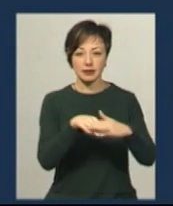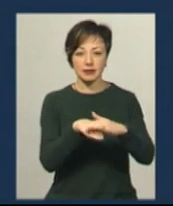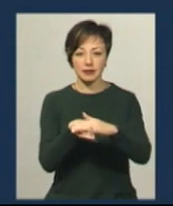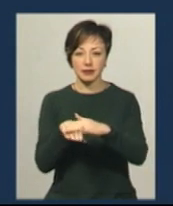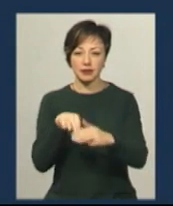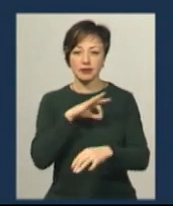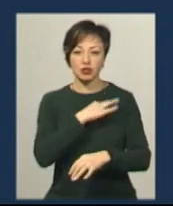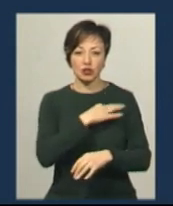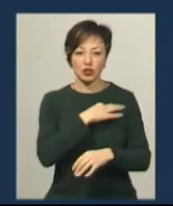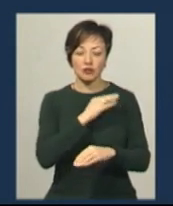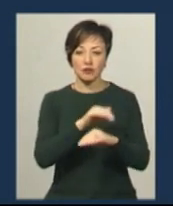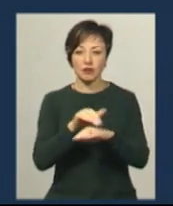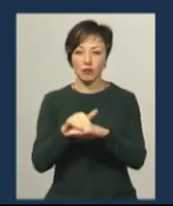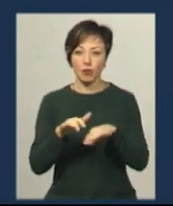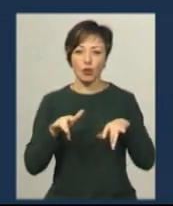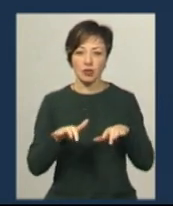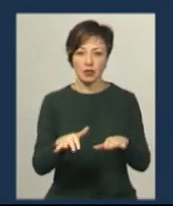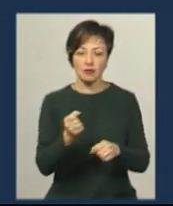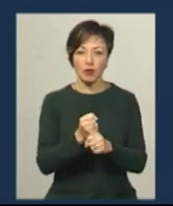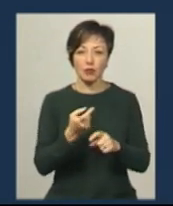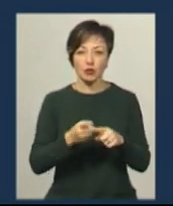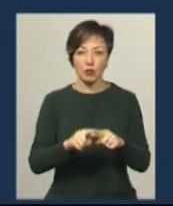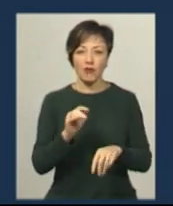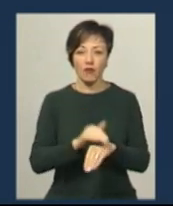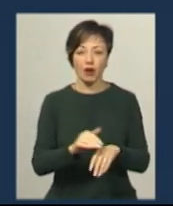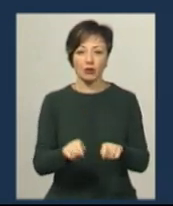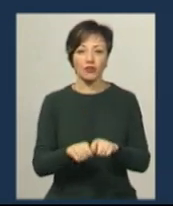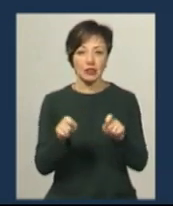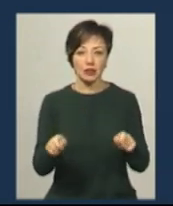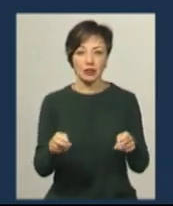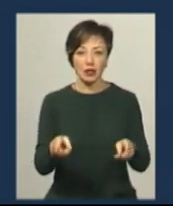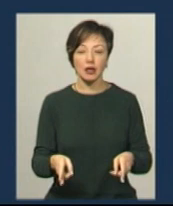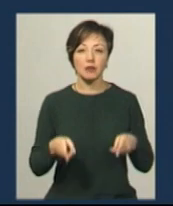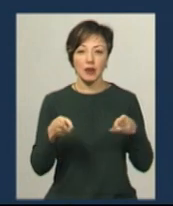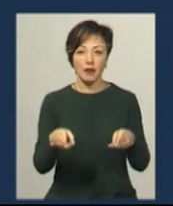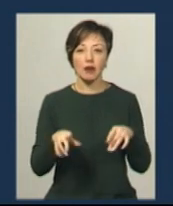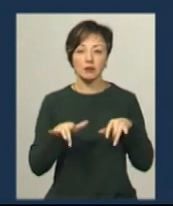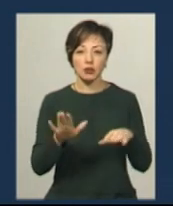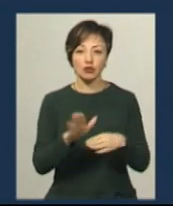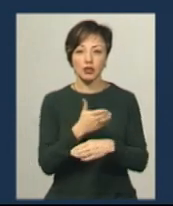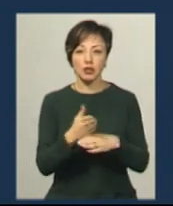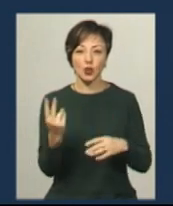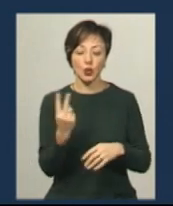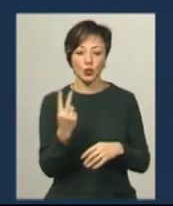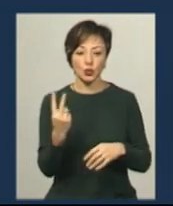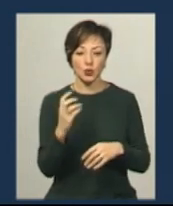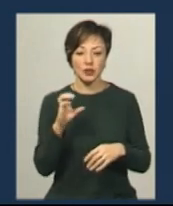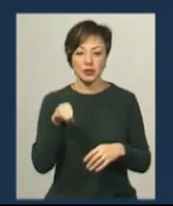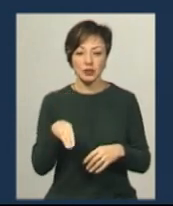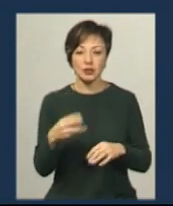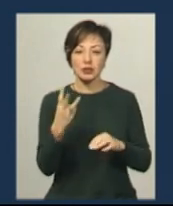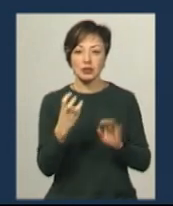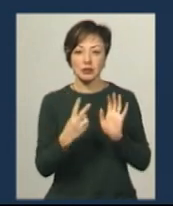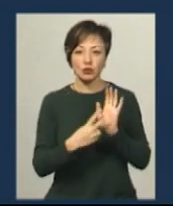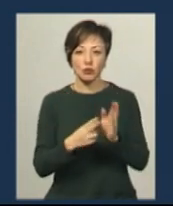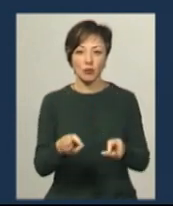слідчі виявили в процесі відпрацювання. По даному факту сьогодні відкрито кримінальне провадження за частиною 2 статті 307